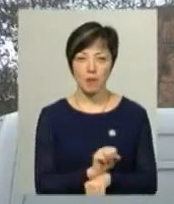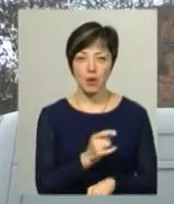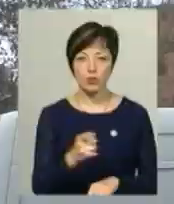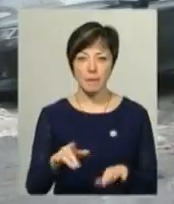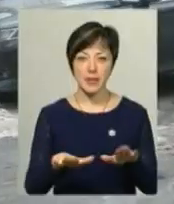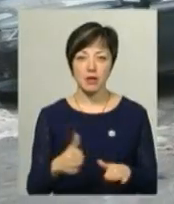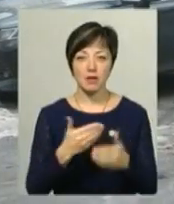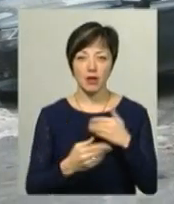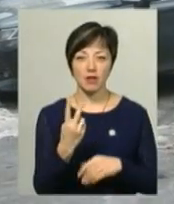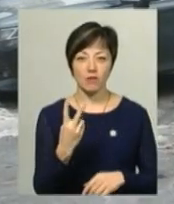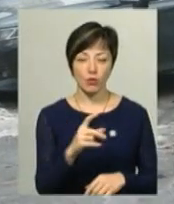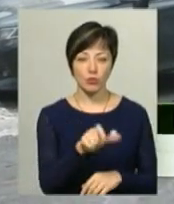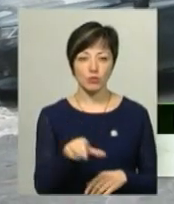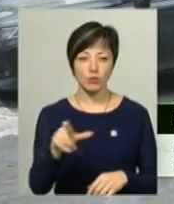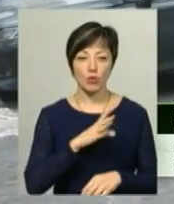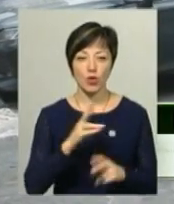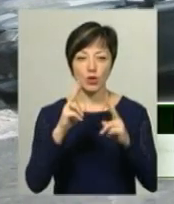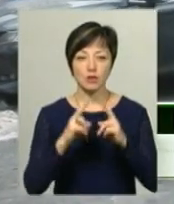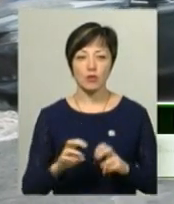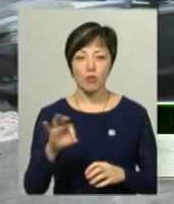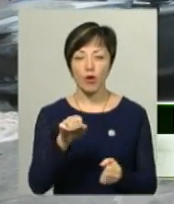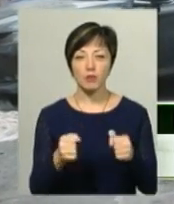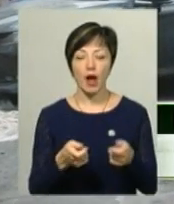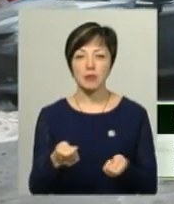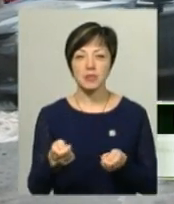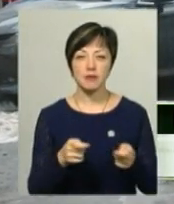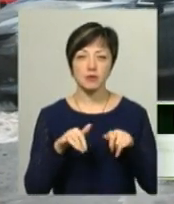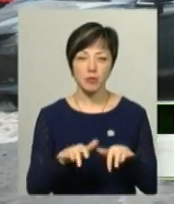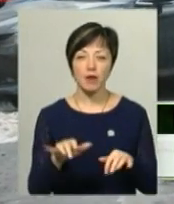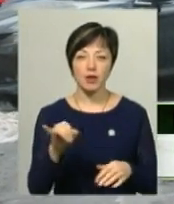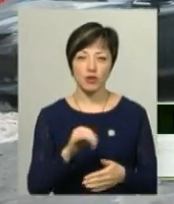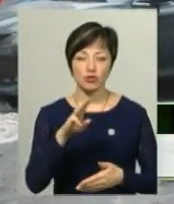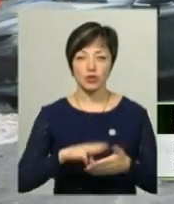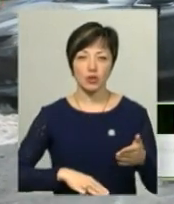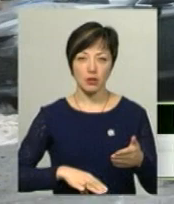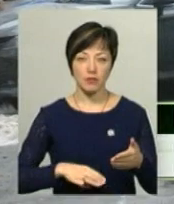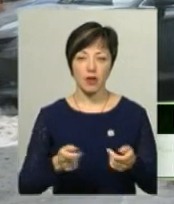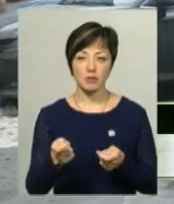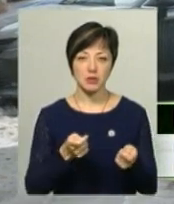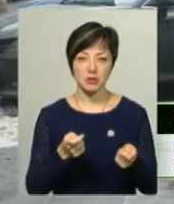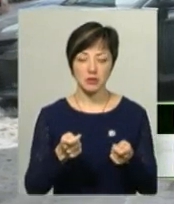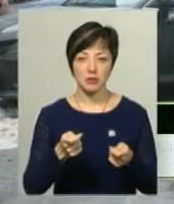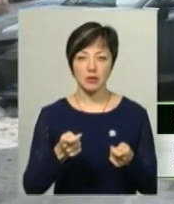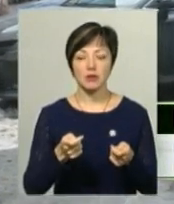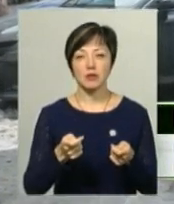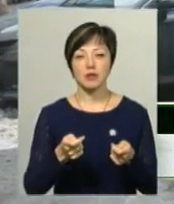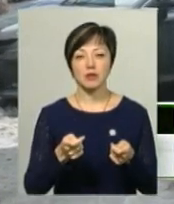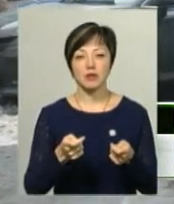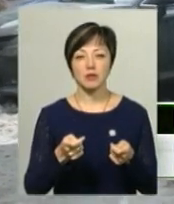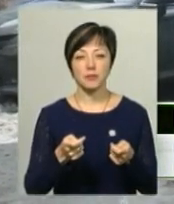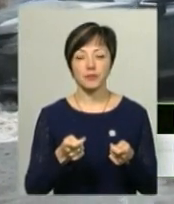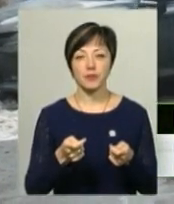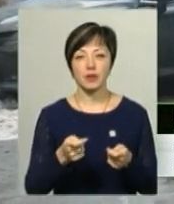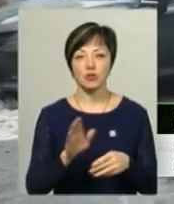інвалідів – двоє. Було розглянуто відносно водія адміністративне провадження та накладене на нього адміністративне стягнення у вигляді